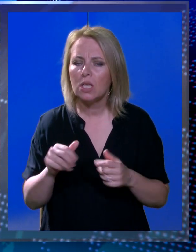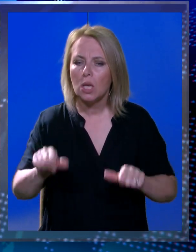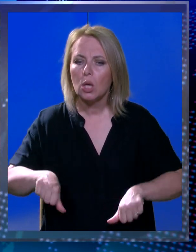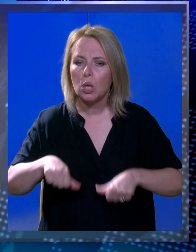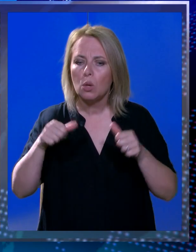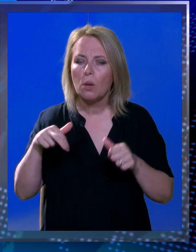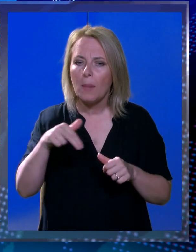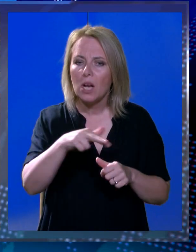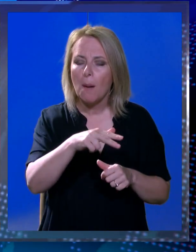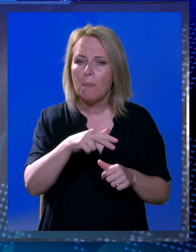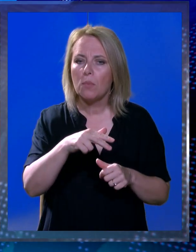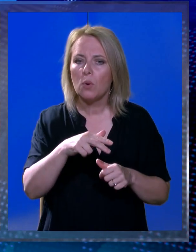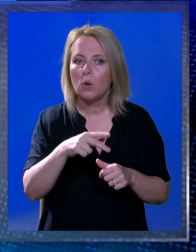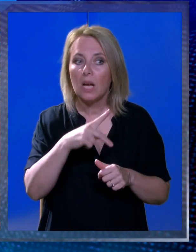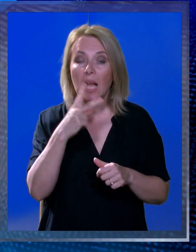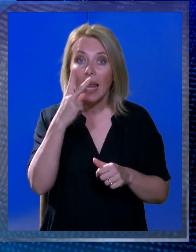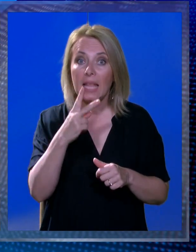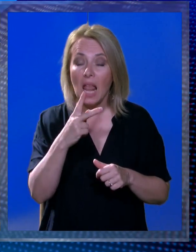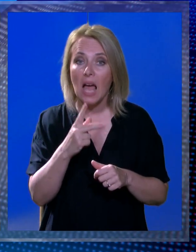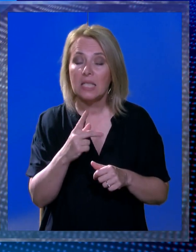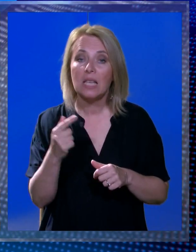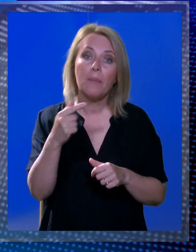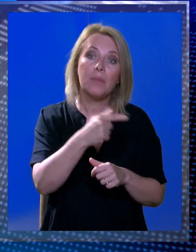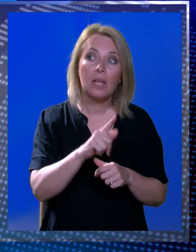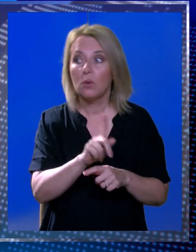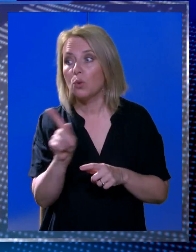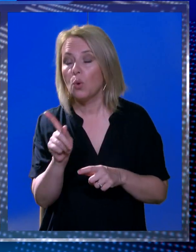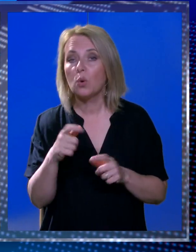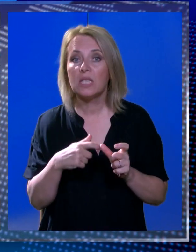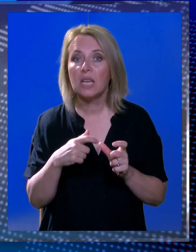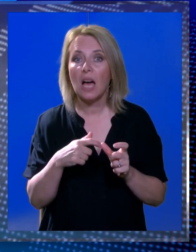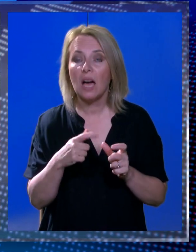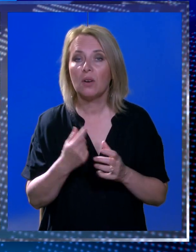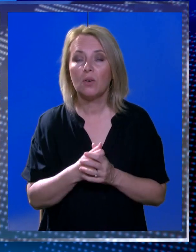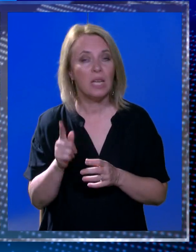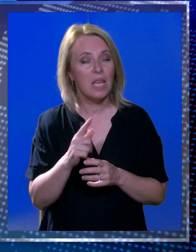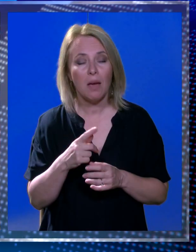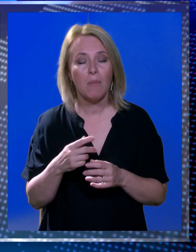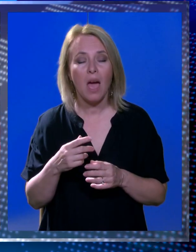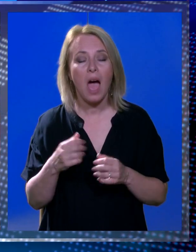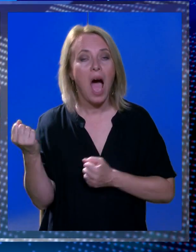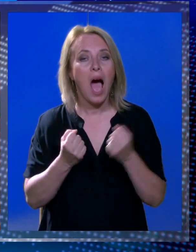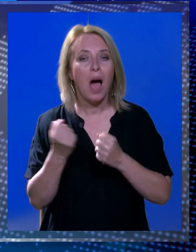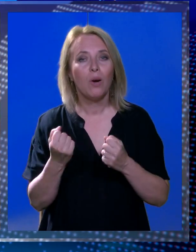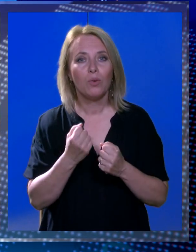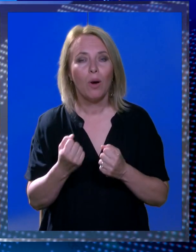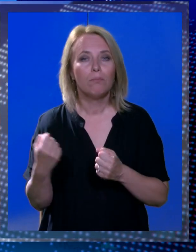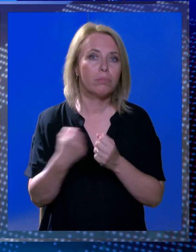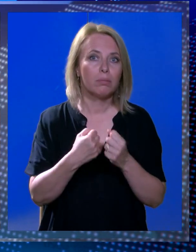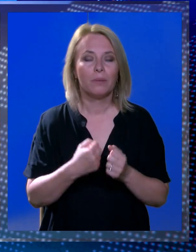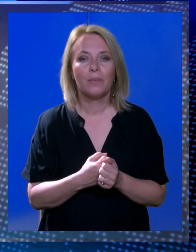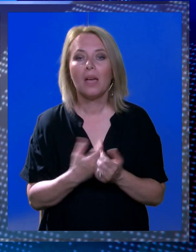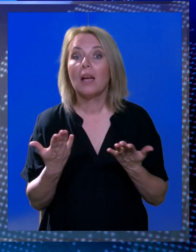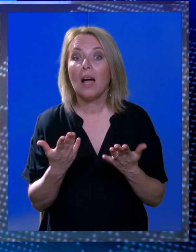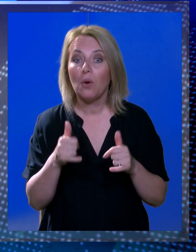jutro s ovdje? Gledala sam jevo desno i nije me odao ugazio auto. Kako vam je